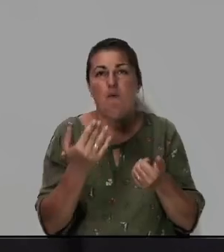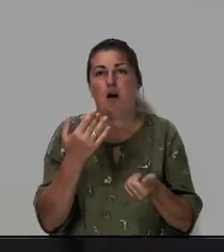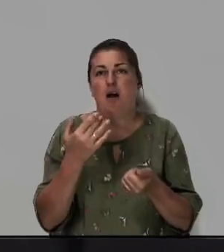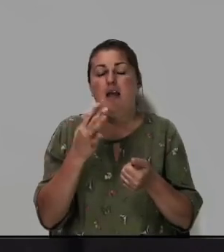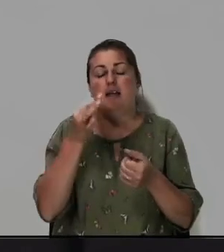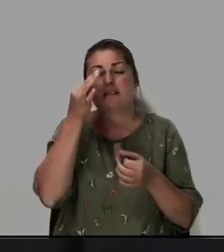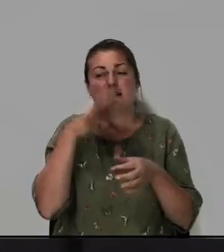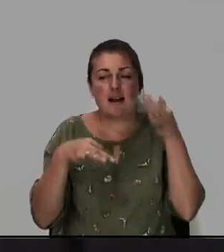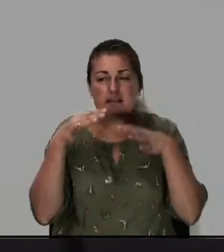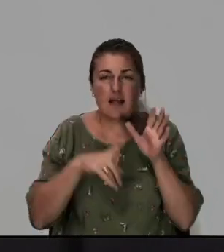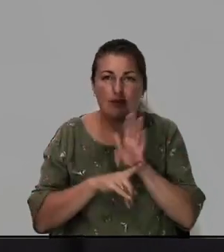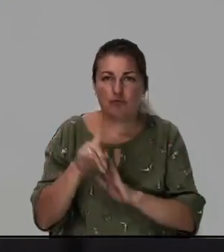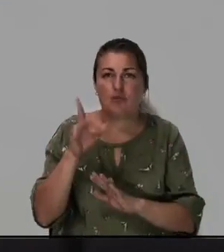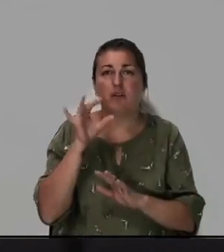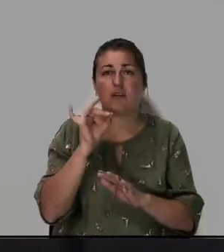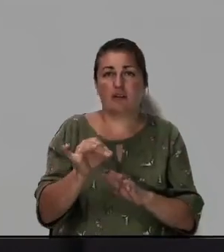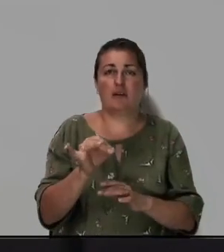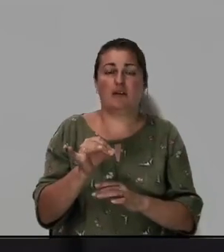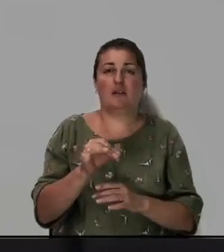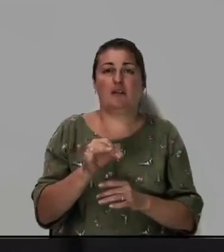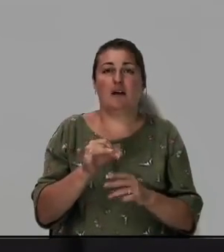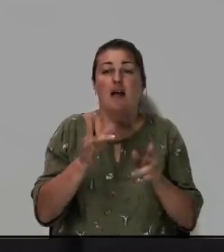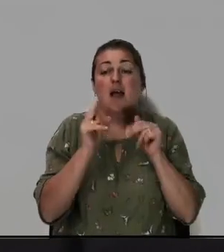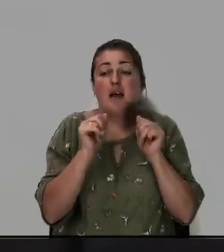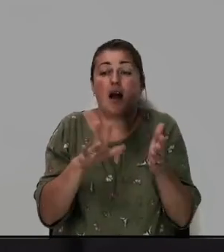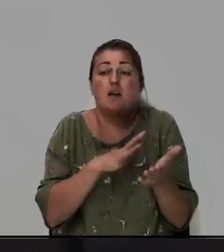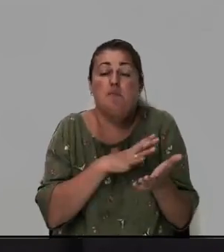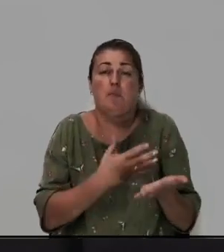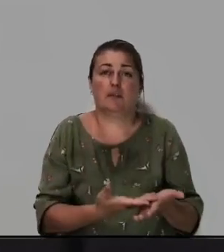опускается. И как быть?